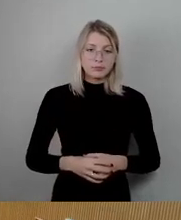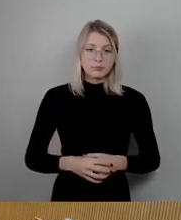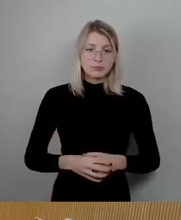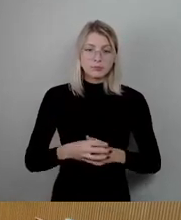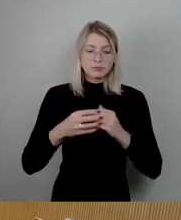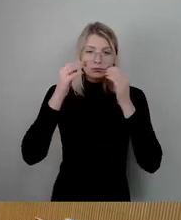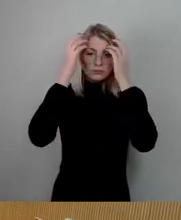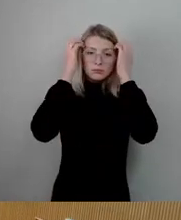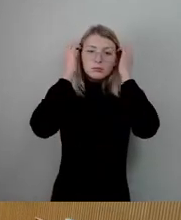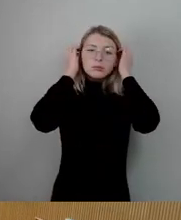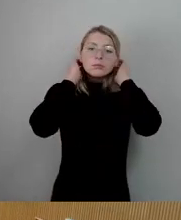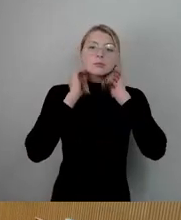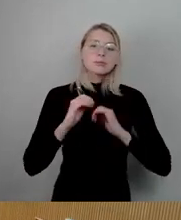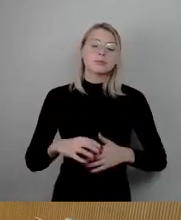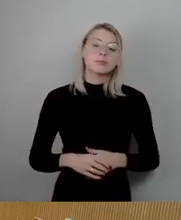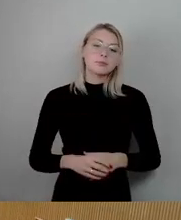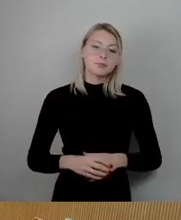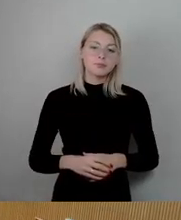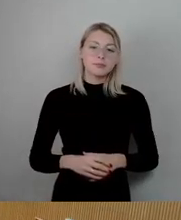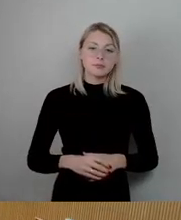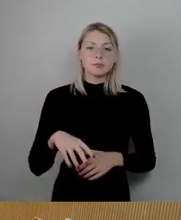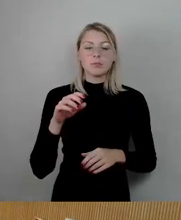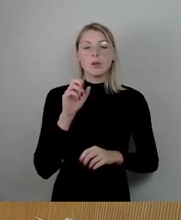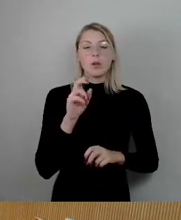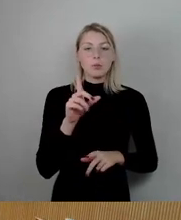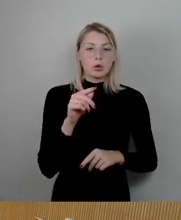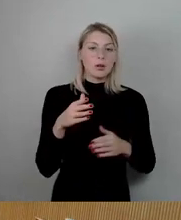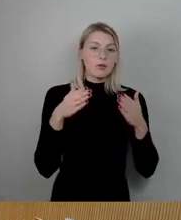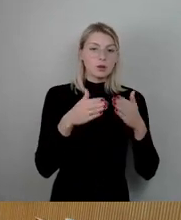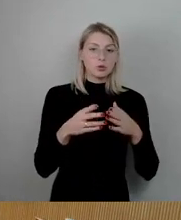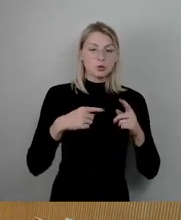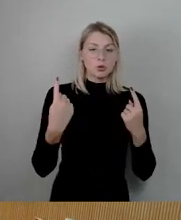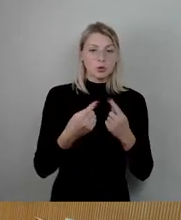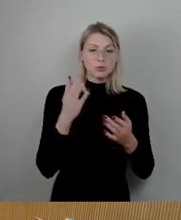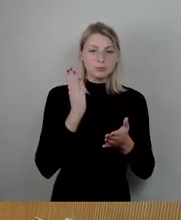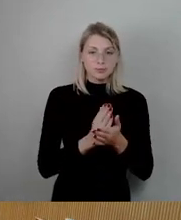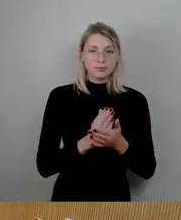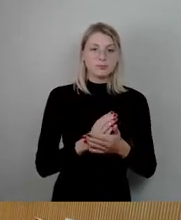Dann hätten wir zumindest erst mal die Fraktionsrunde abgearbeitet. Ich sehe Herrn Pinkert, AfD-Fraktion. Bitteschön.